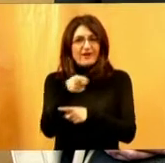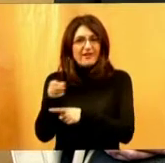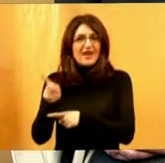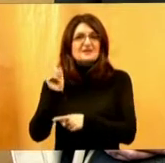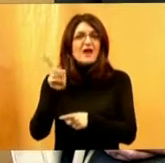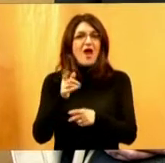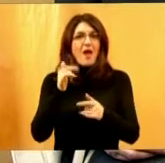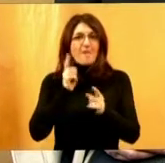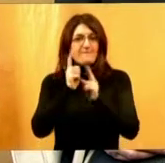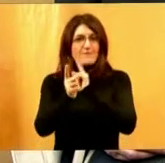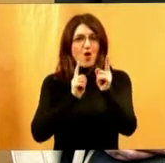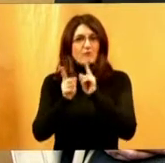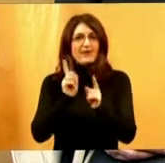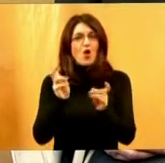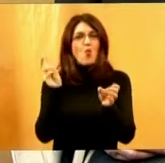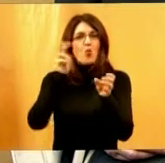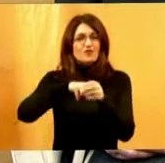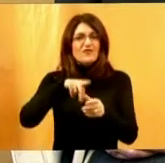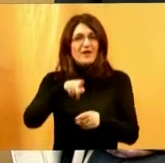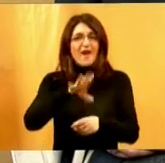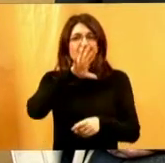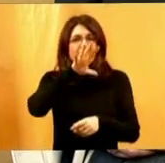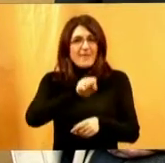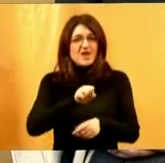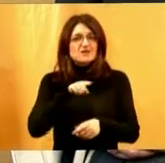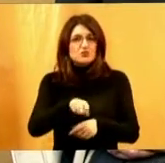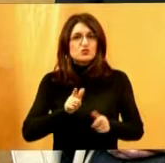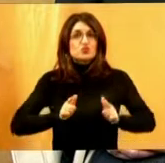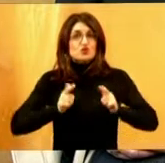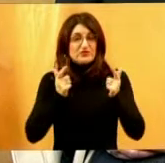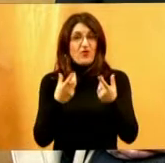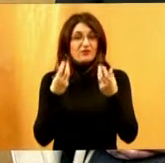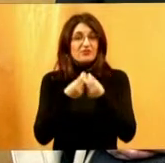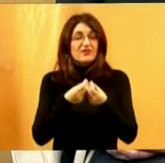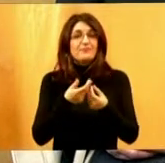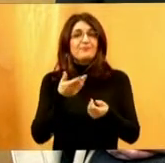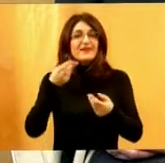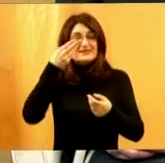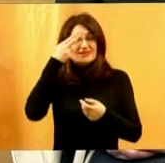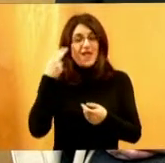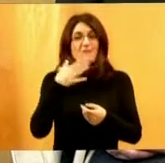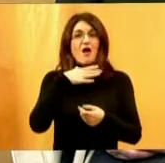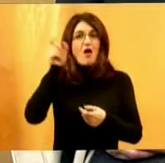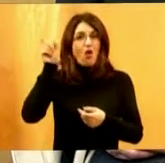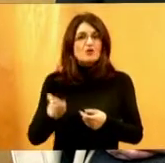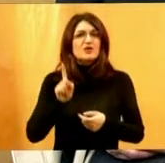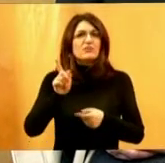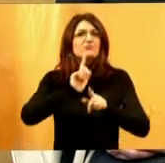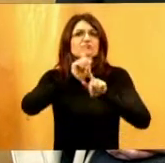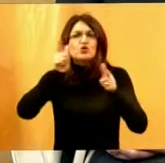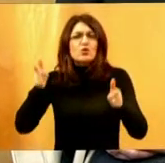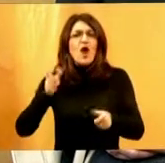i uključivanja pasa u život bilo slijepih osoba ili drugih osoba s